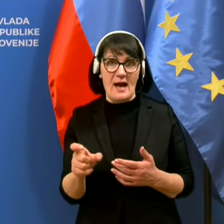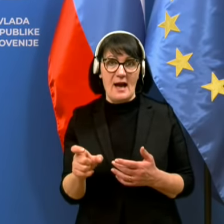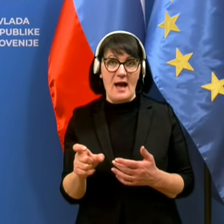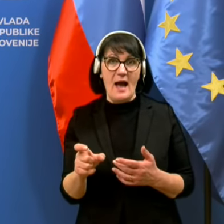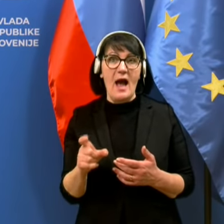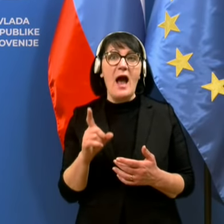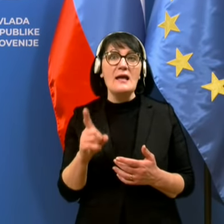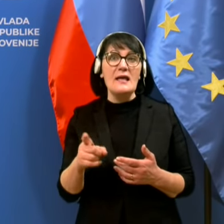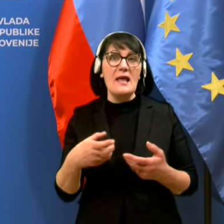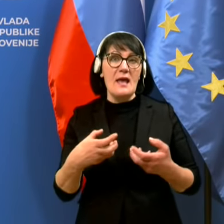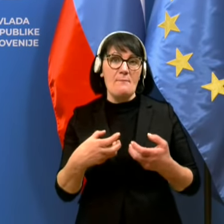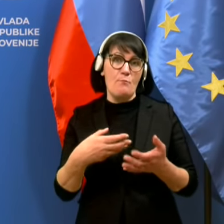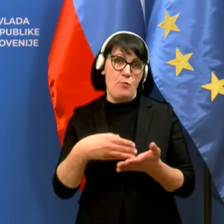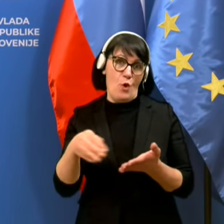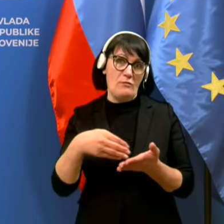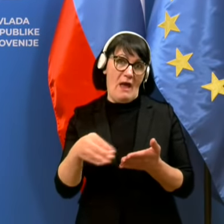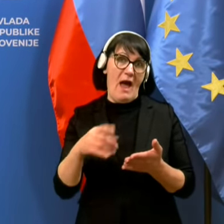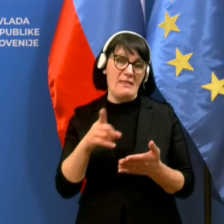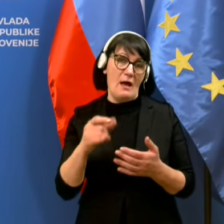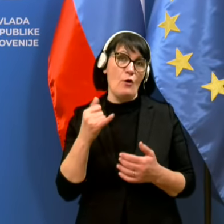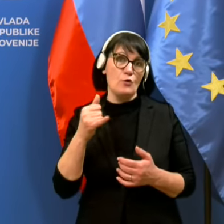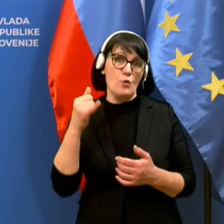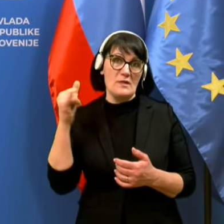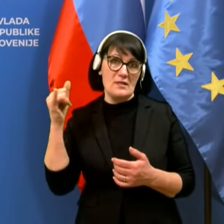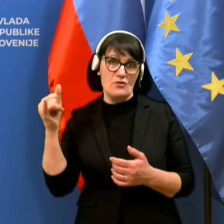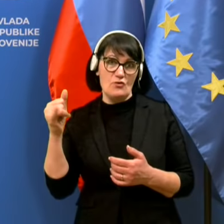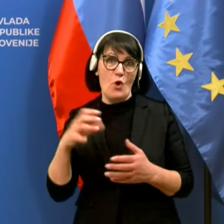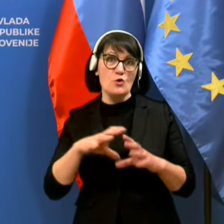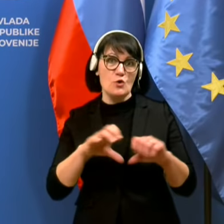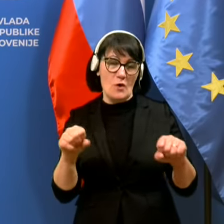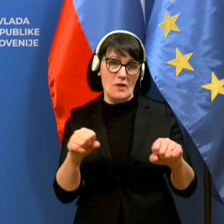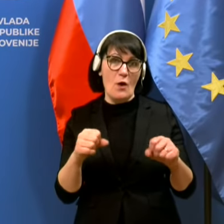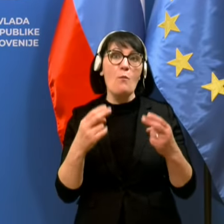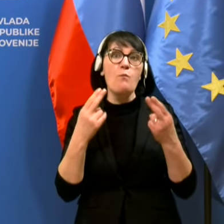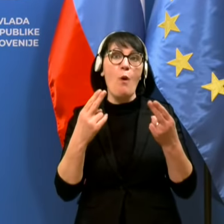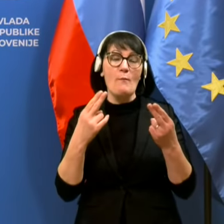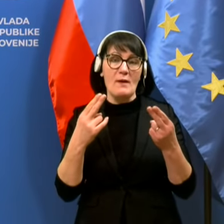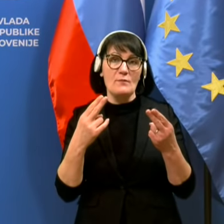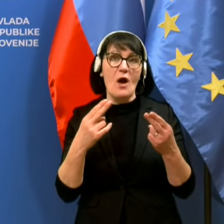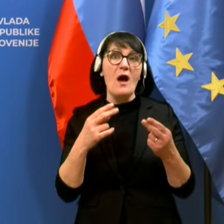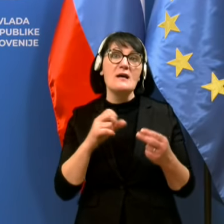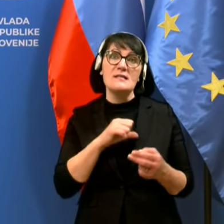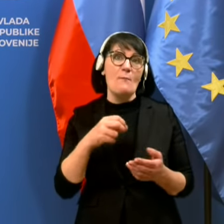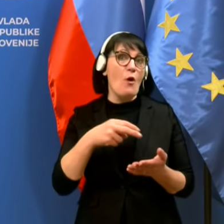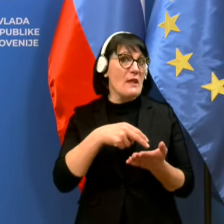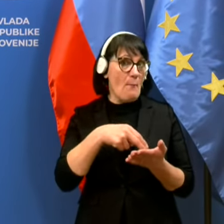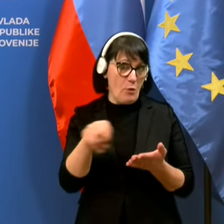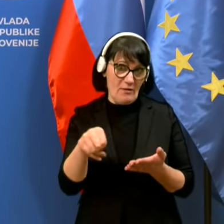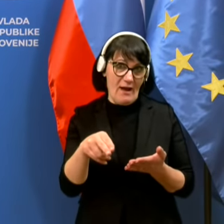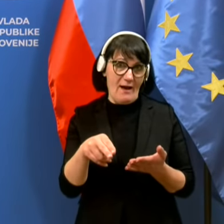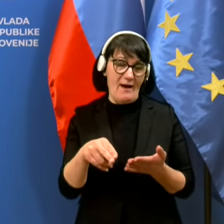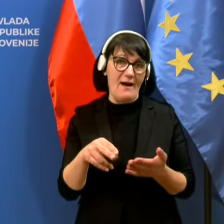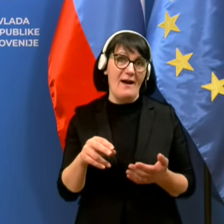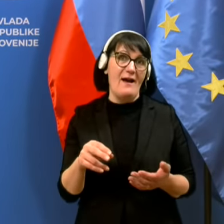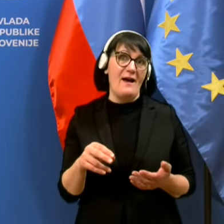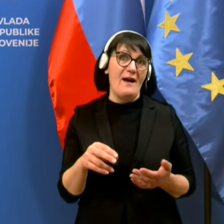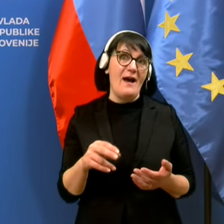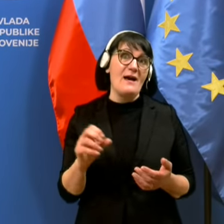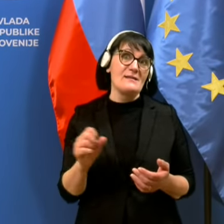takšno turistično storitev, je pomembno samo, da proda, ker